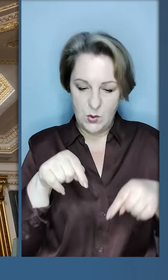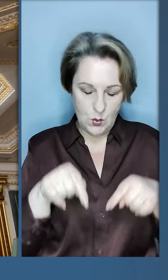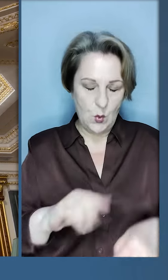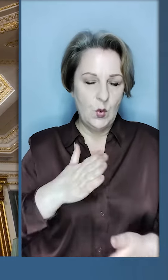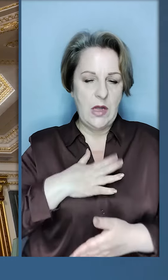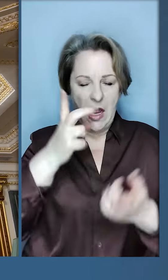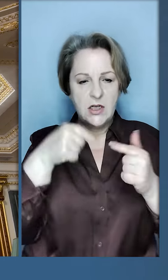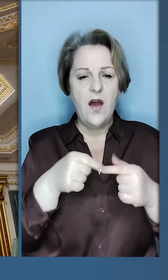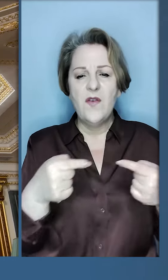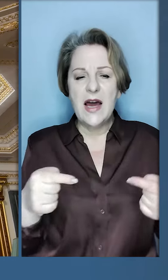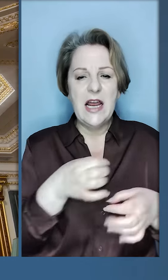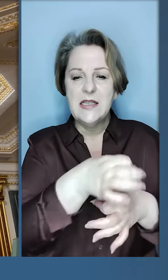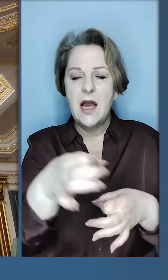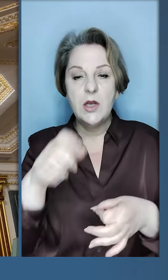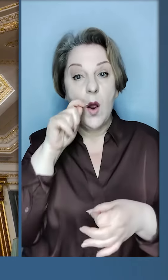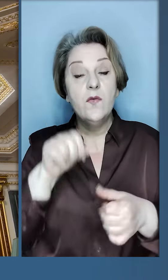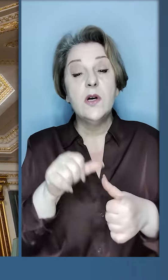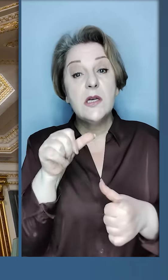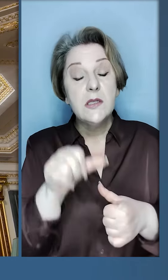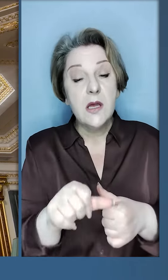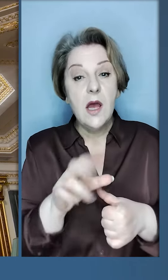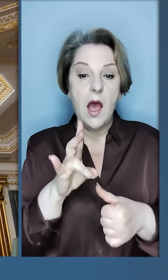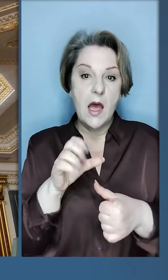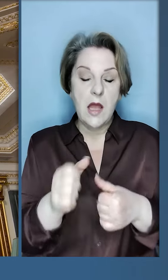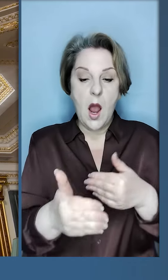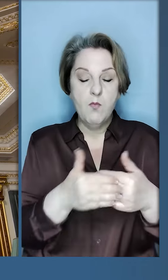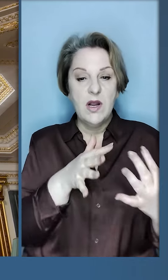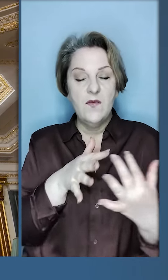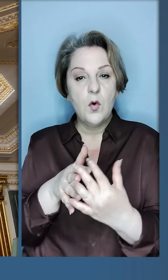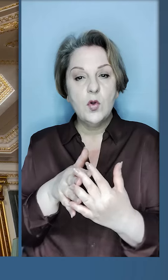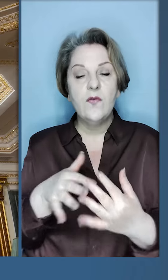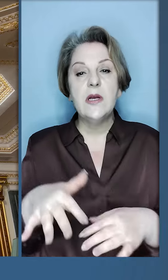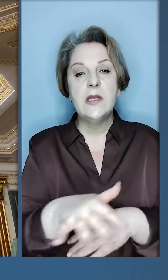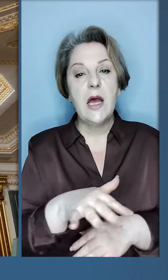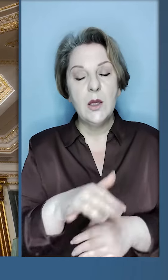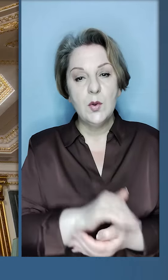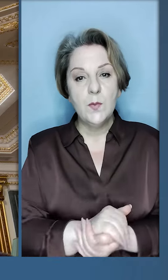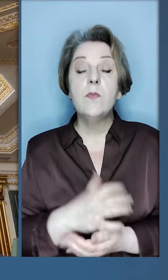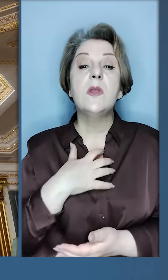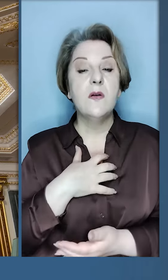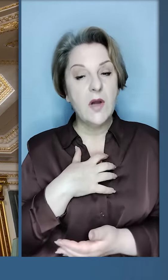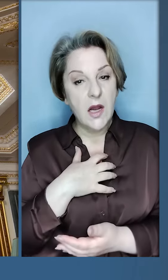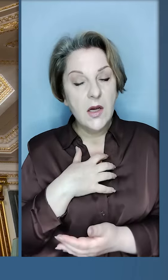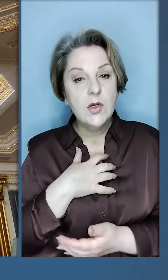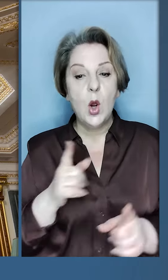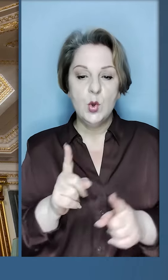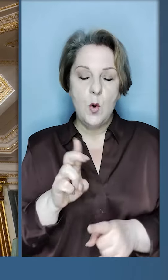всі тут, в нашій державі, в різних частинах України, зокрема, і на прифронтовій території.